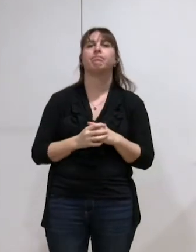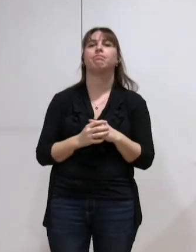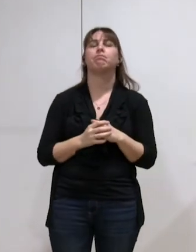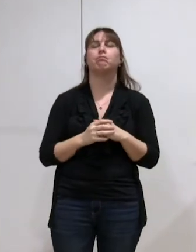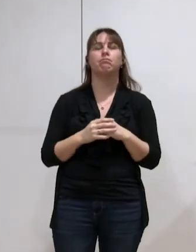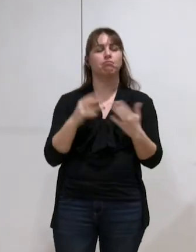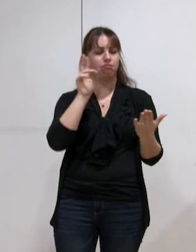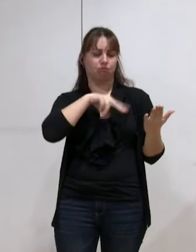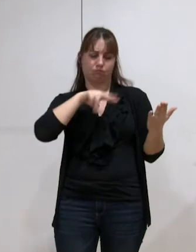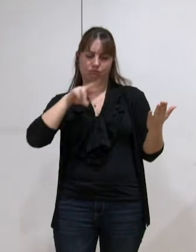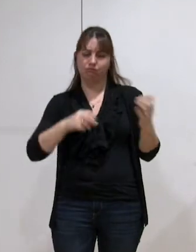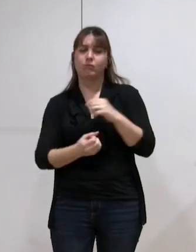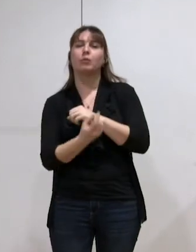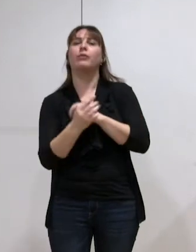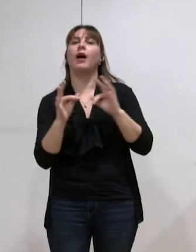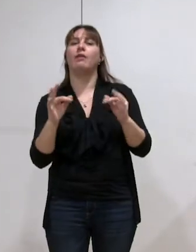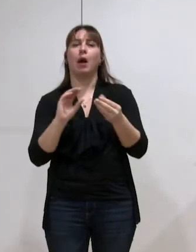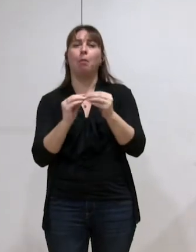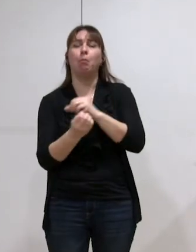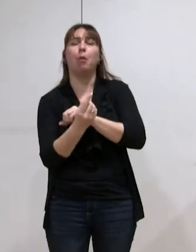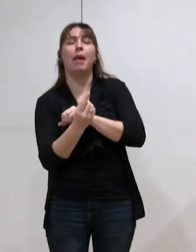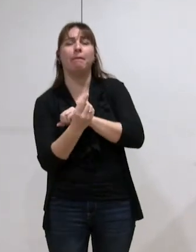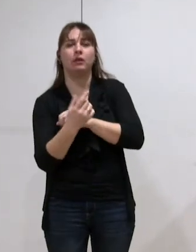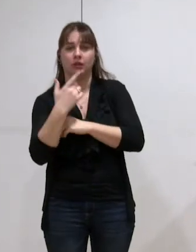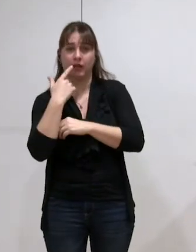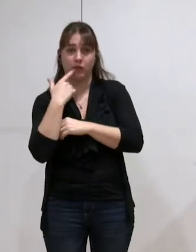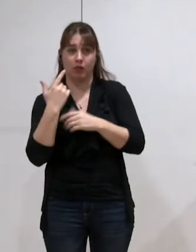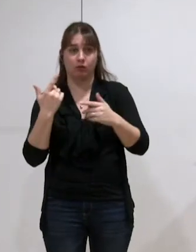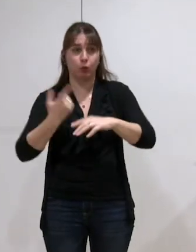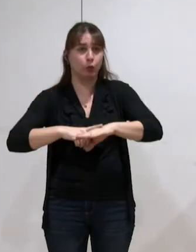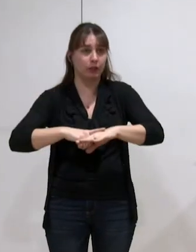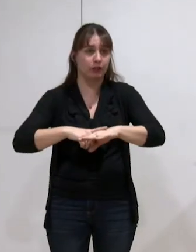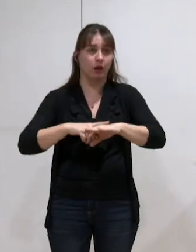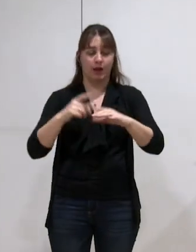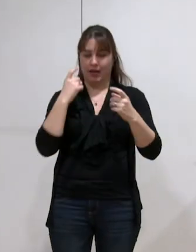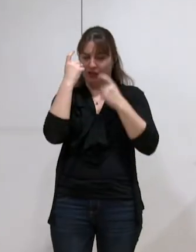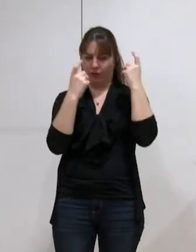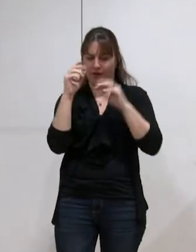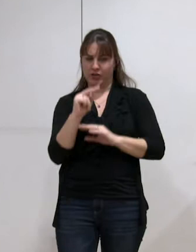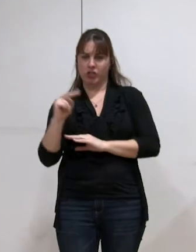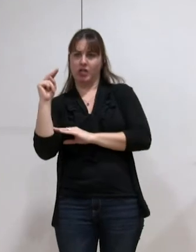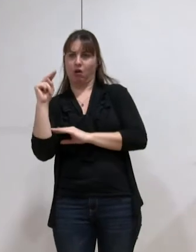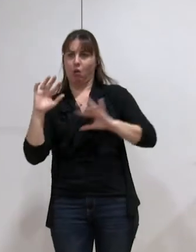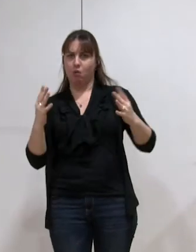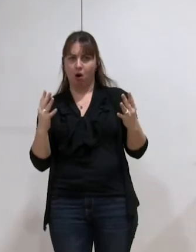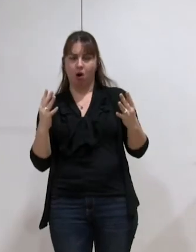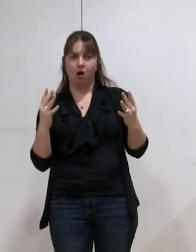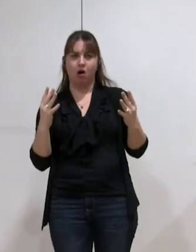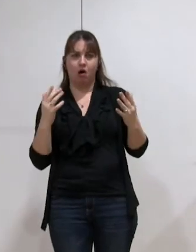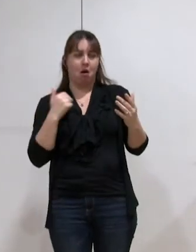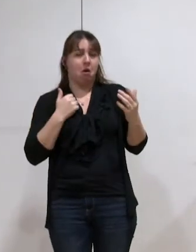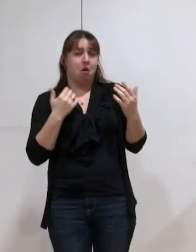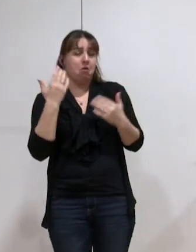difficulté, on utilise le principe d'une cote mal taillée globalement, et l'on prévoit une clause de revoyure, pour ma part, je ne suis pas